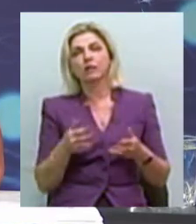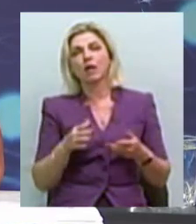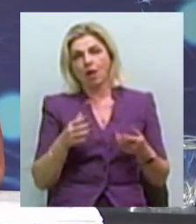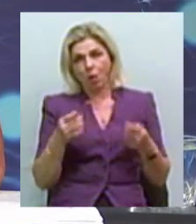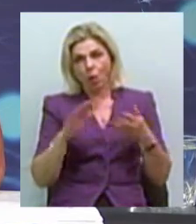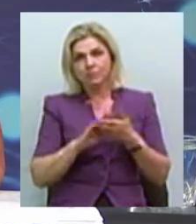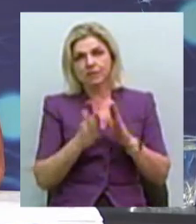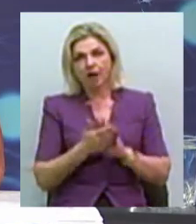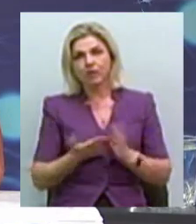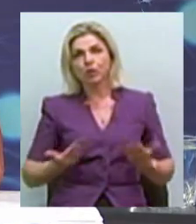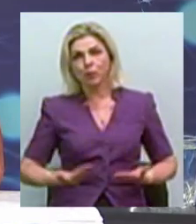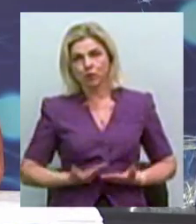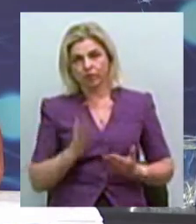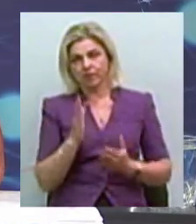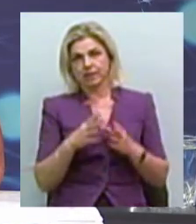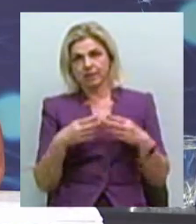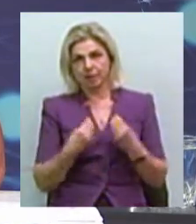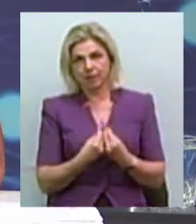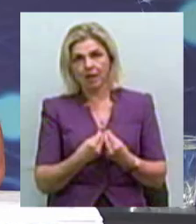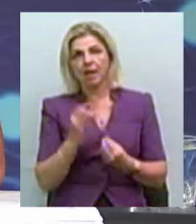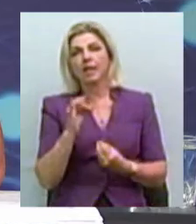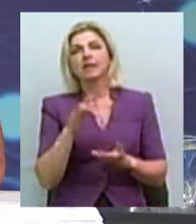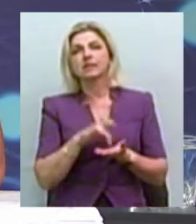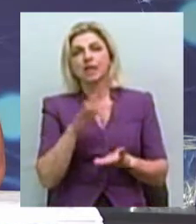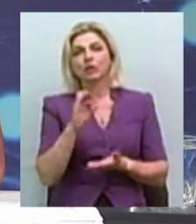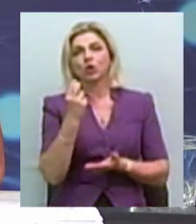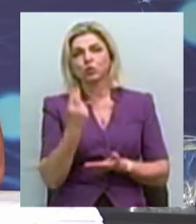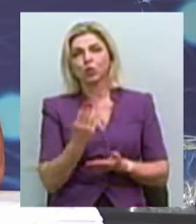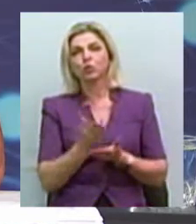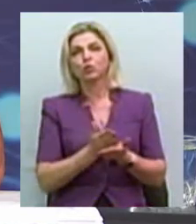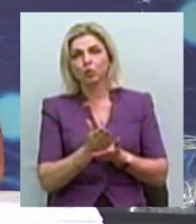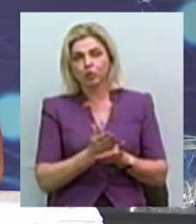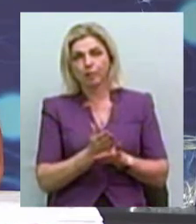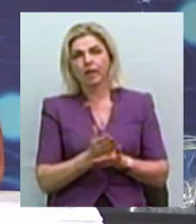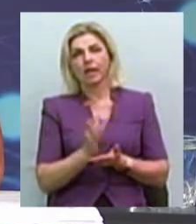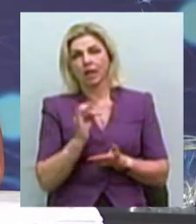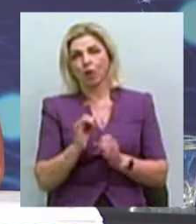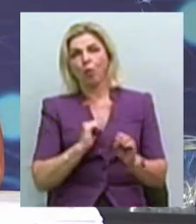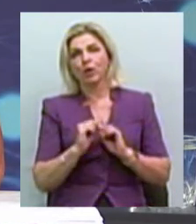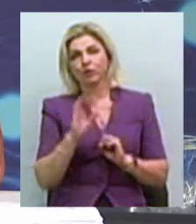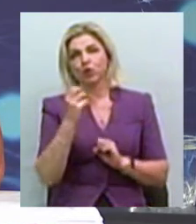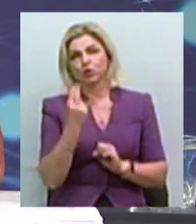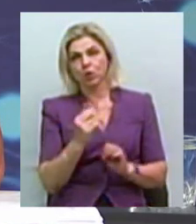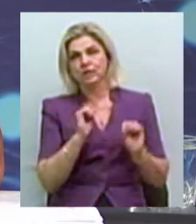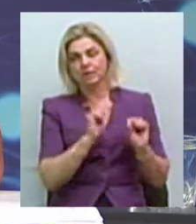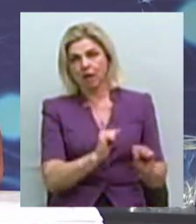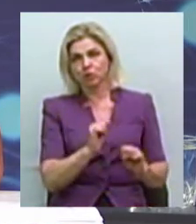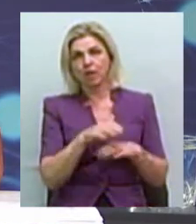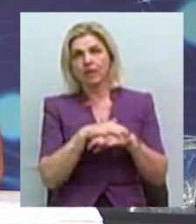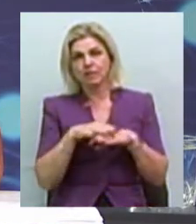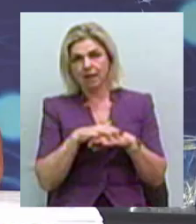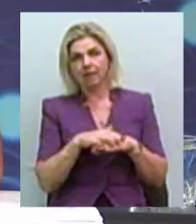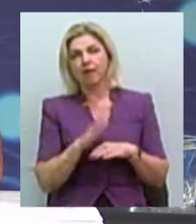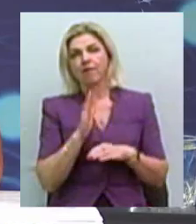обставини проживання в сім'ї. Також це центри соціальних служб, звичайно, для сім'ї, дітей та молоді і управління соціального захисту населення в